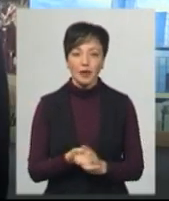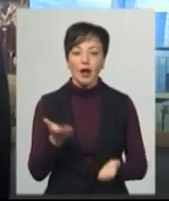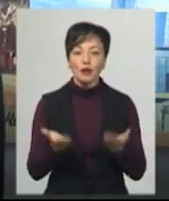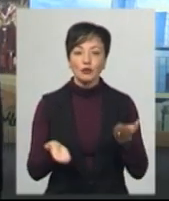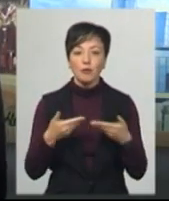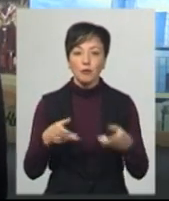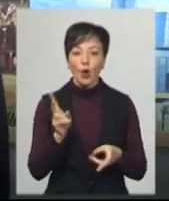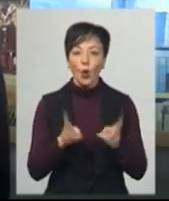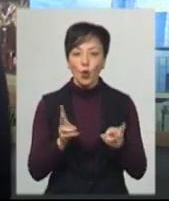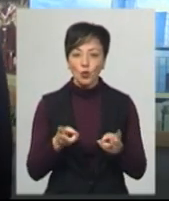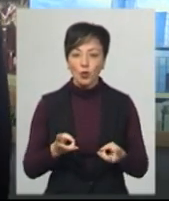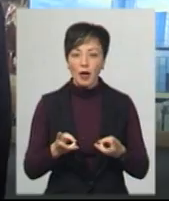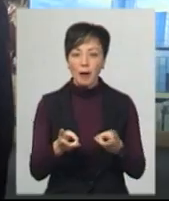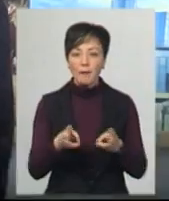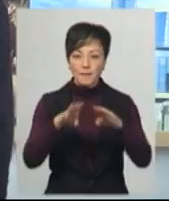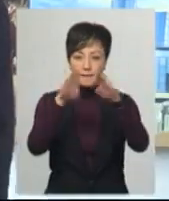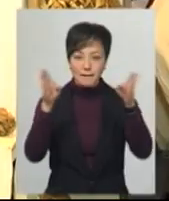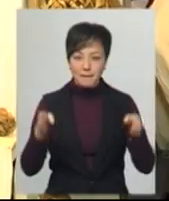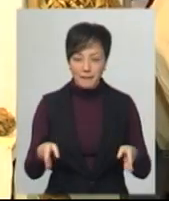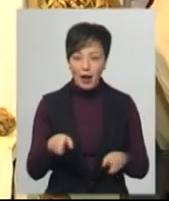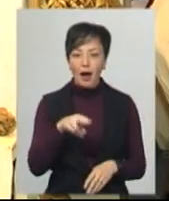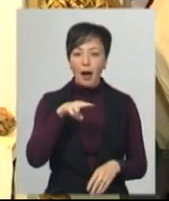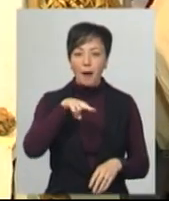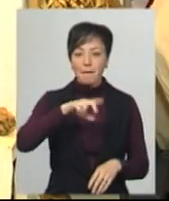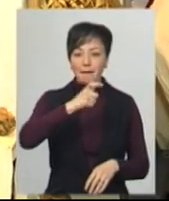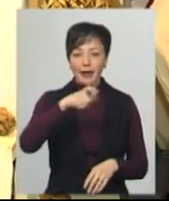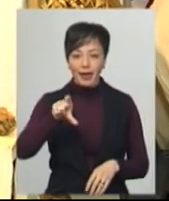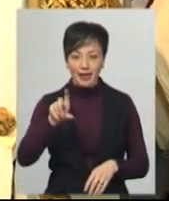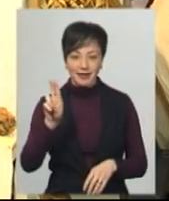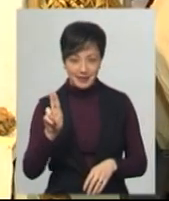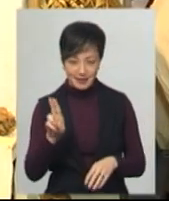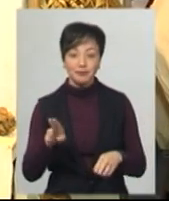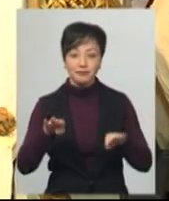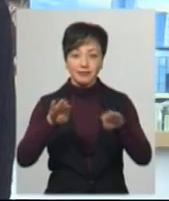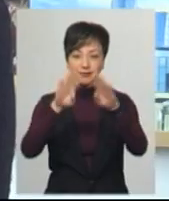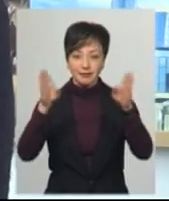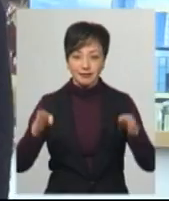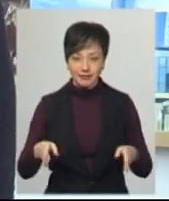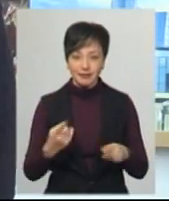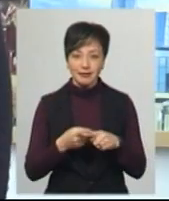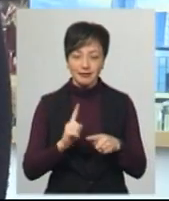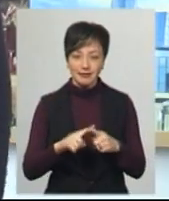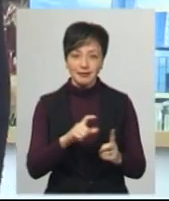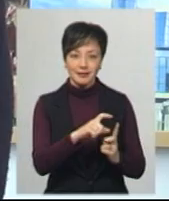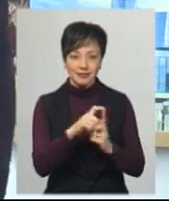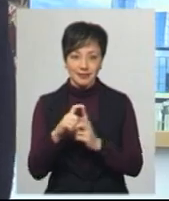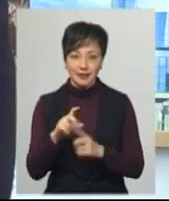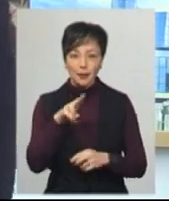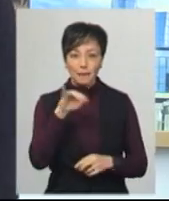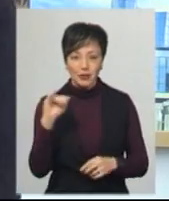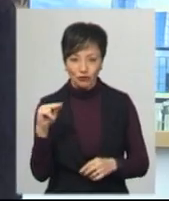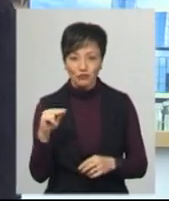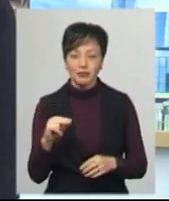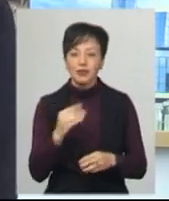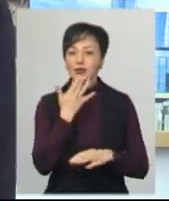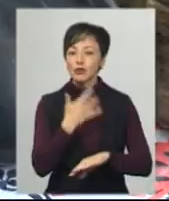то готуємо в п'єцу. Що таке п'єць, ви всі знаєте, здогадуєтесь, звідки взялося це слово. Це слово має